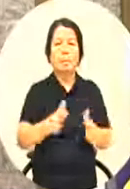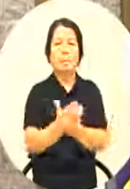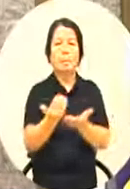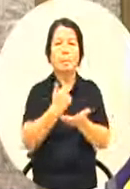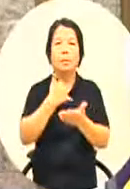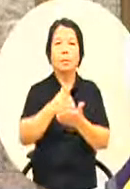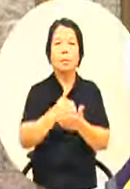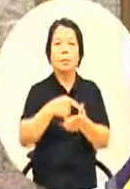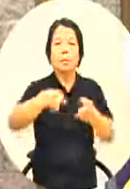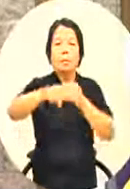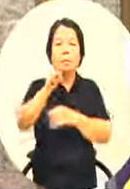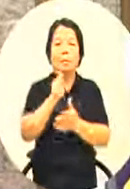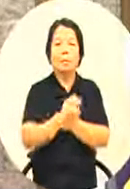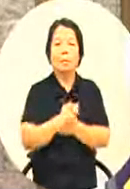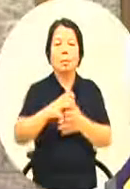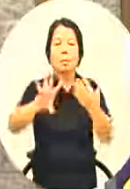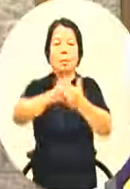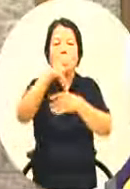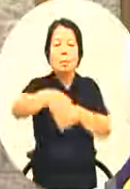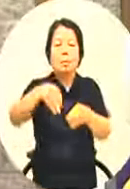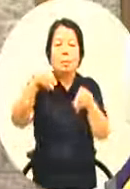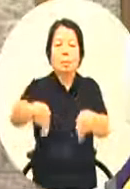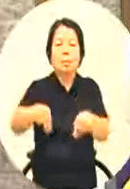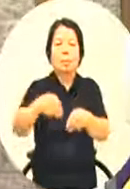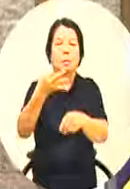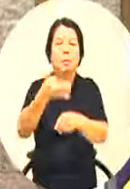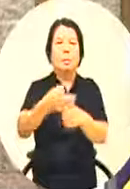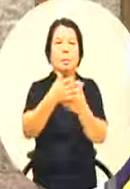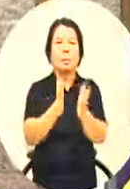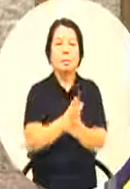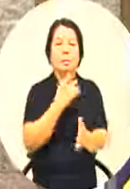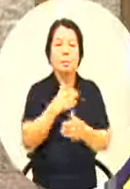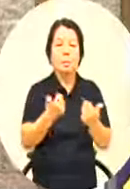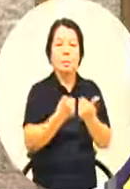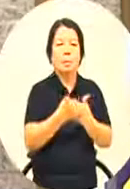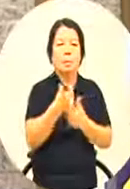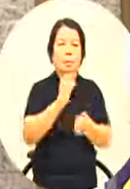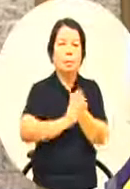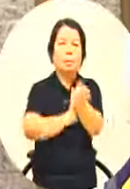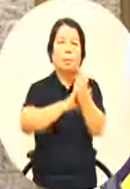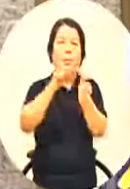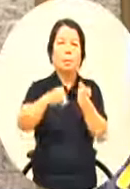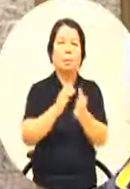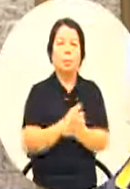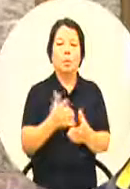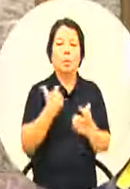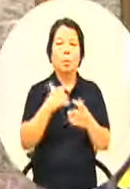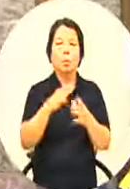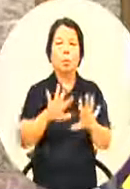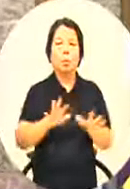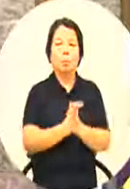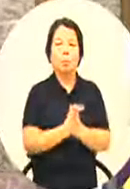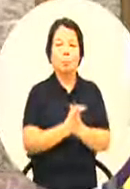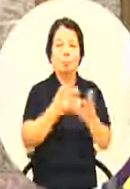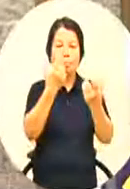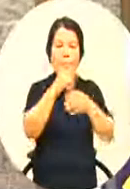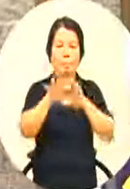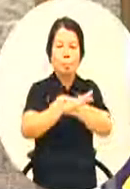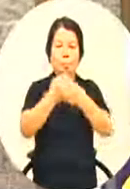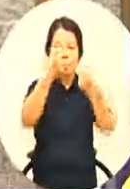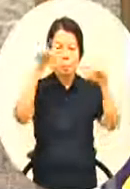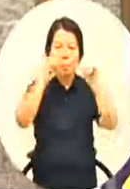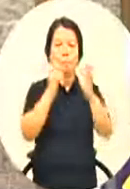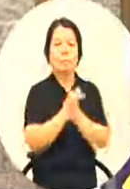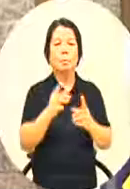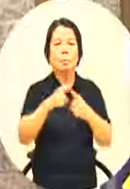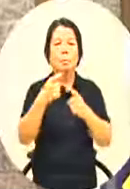去国外签MOU这样的经费的话也很希望议员们可以支持因为我们单位很小经费很少那如果说要能够